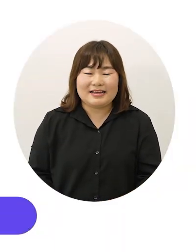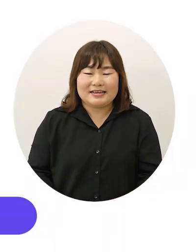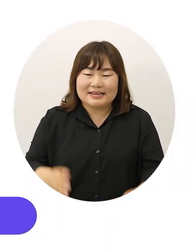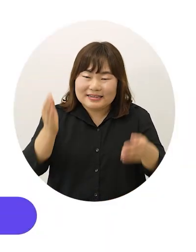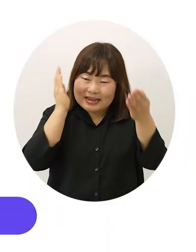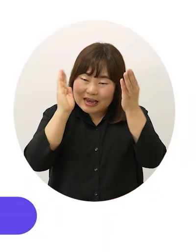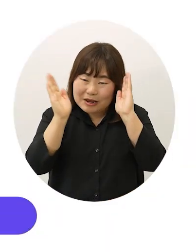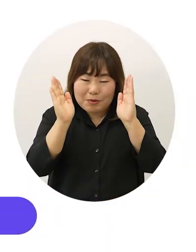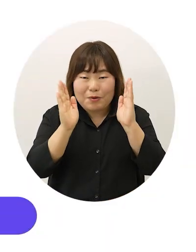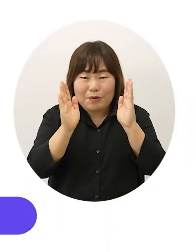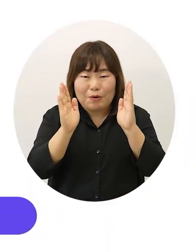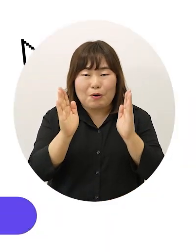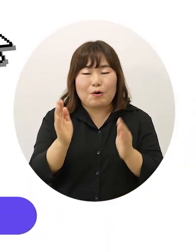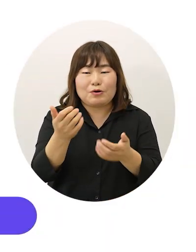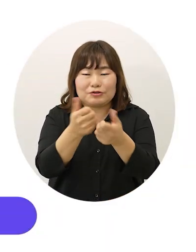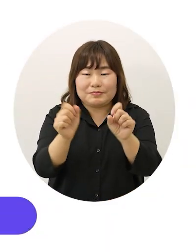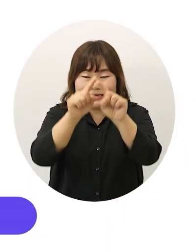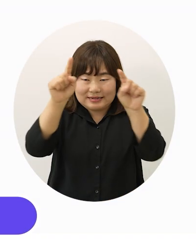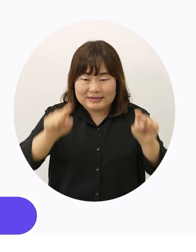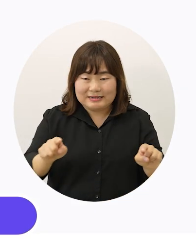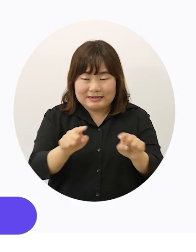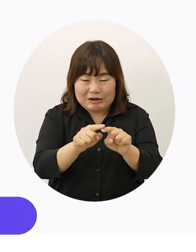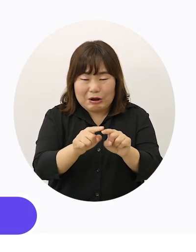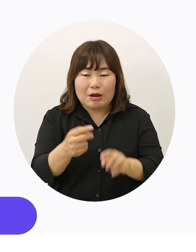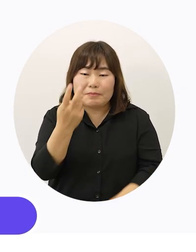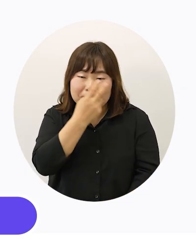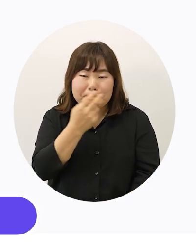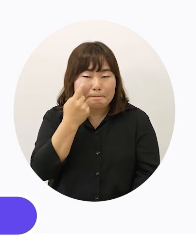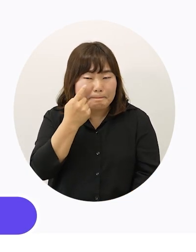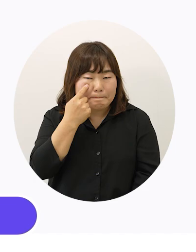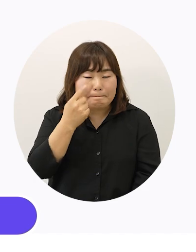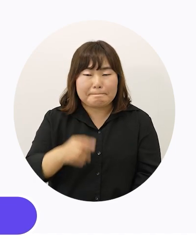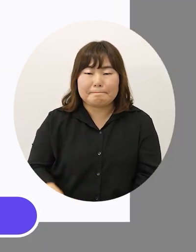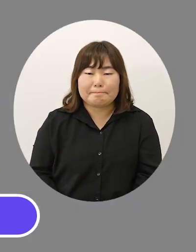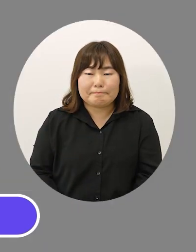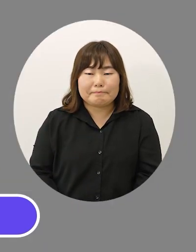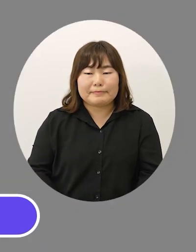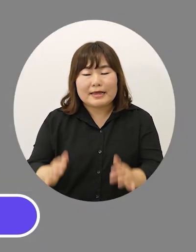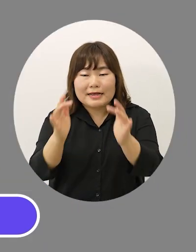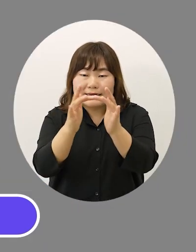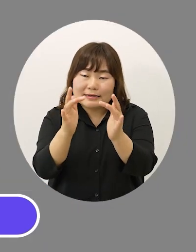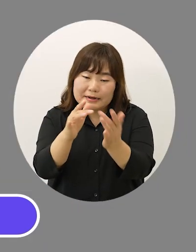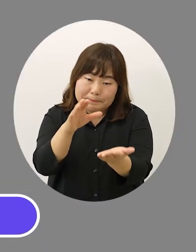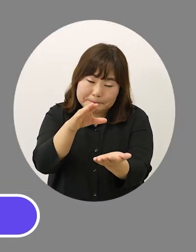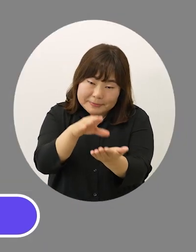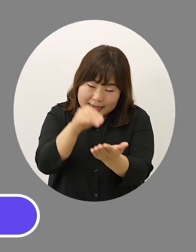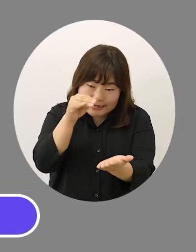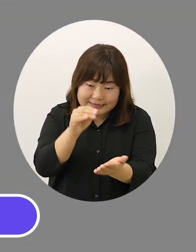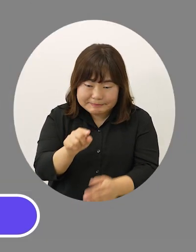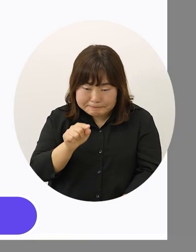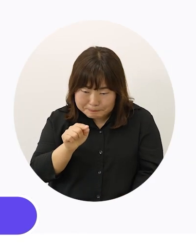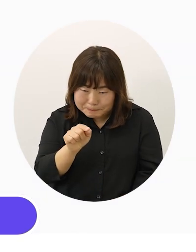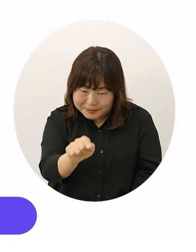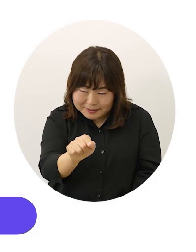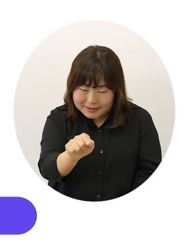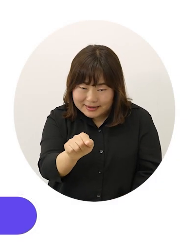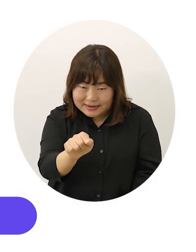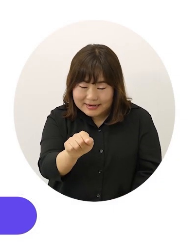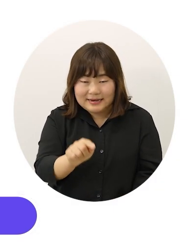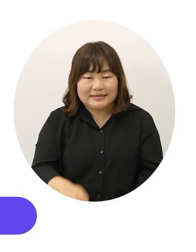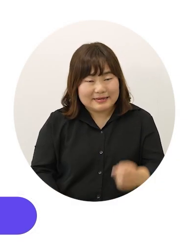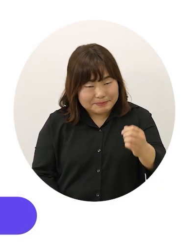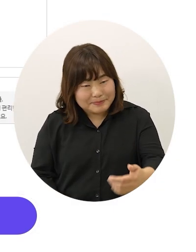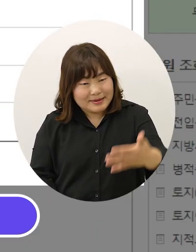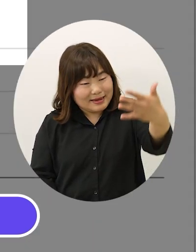네이버에서 주민등록등본 검색해볼까? 등본만 검색해도 아래 인터넷 발급 보이지? 여기